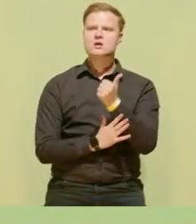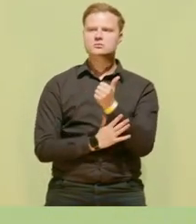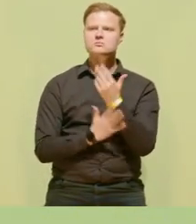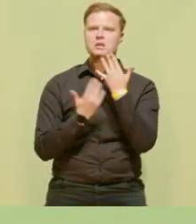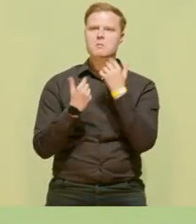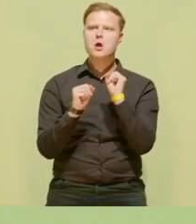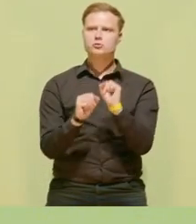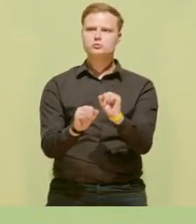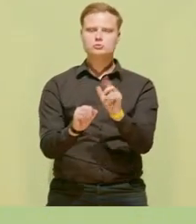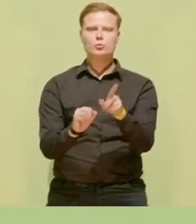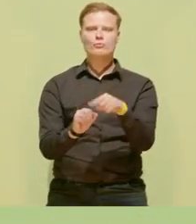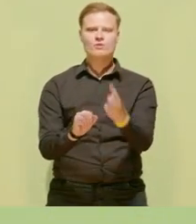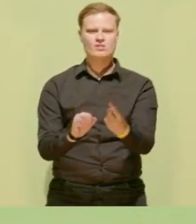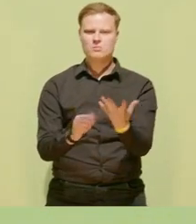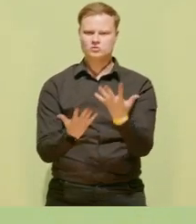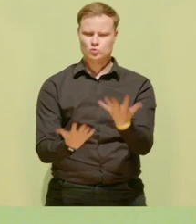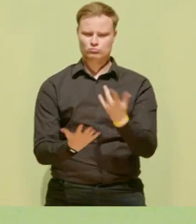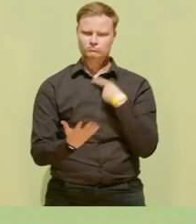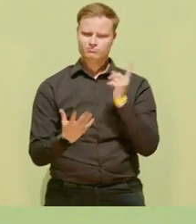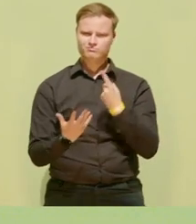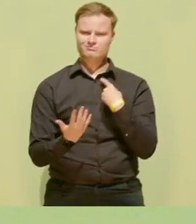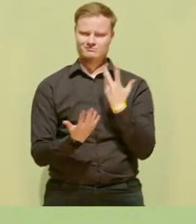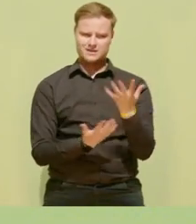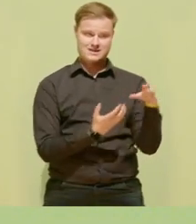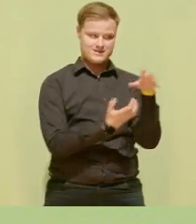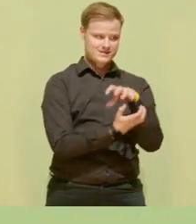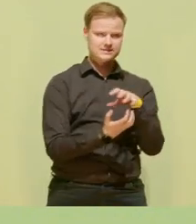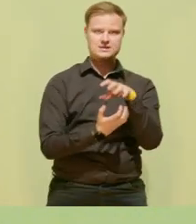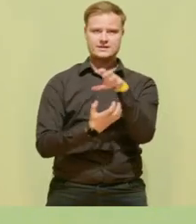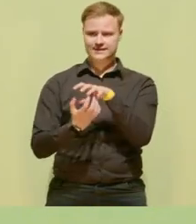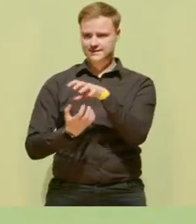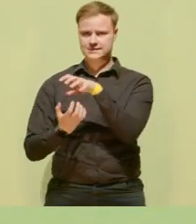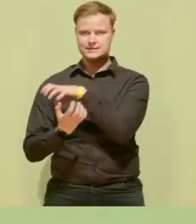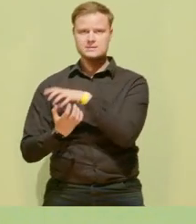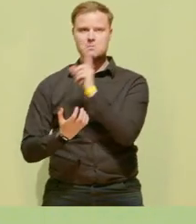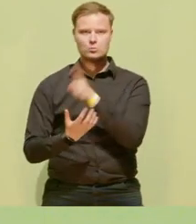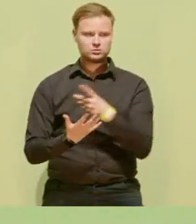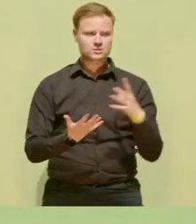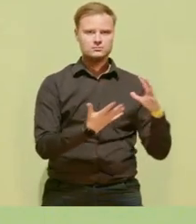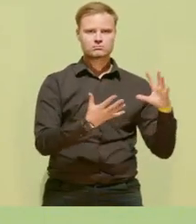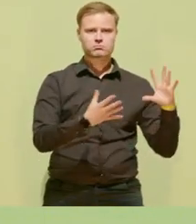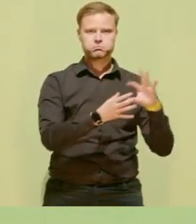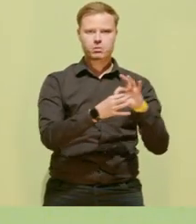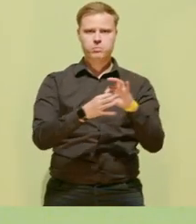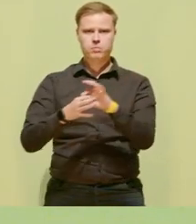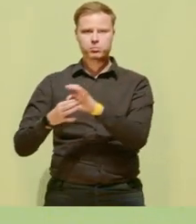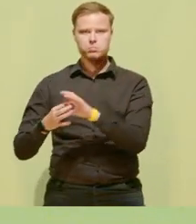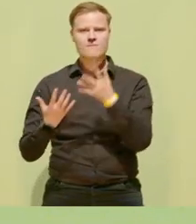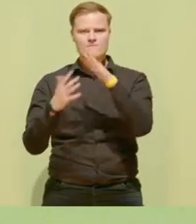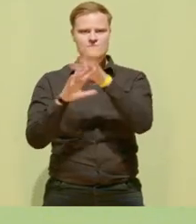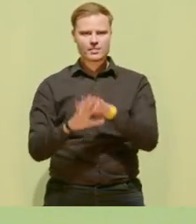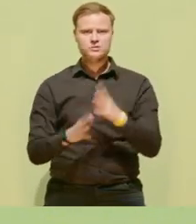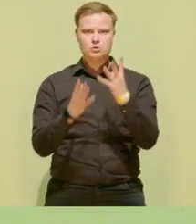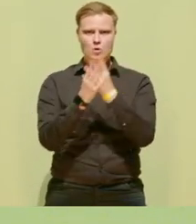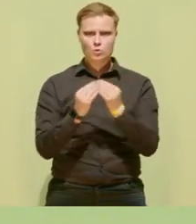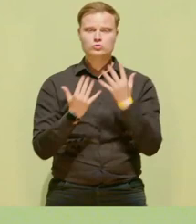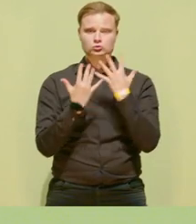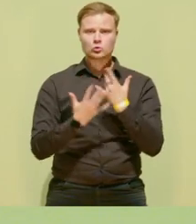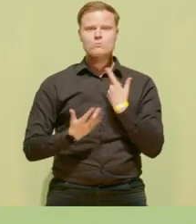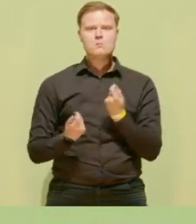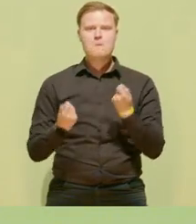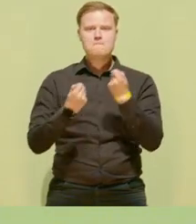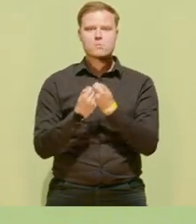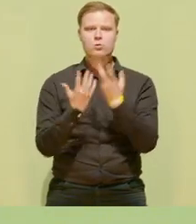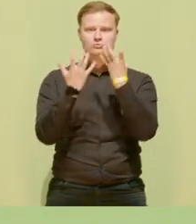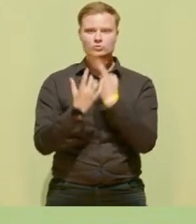wir nicht. Wir denken die Krisen zusammen, wir arbeiten vernetzt an Lösungen. Das macht uns Bündnis 90 die Grünen aus. Das